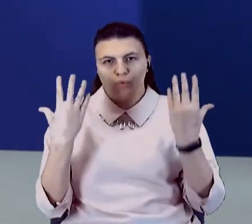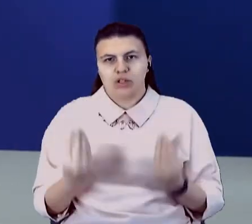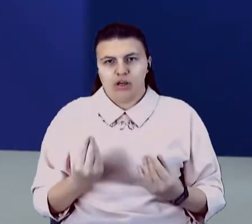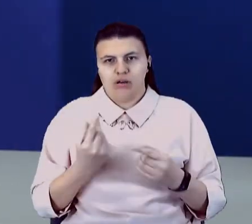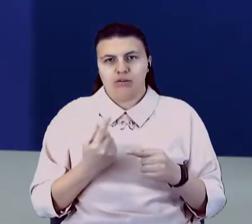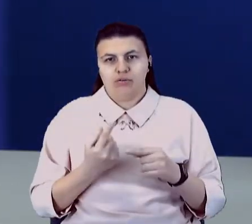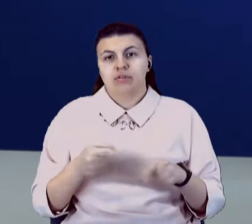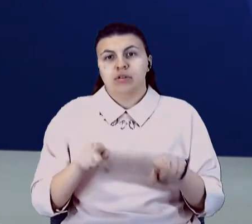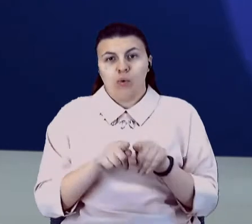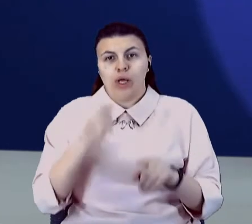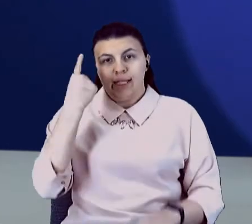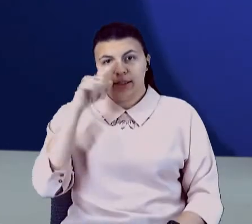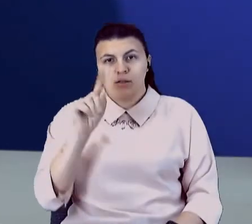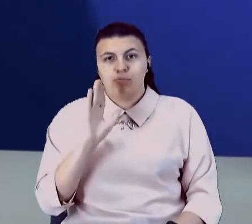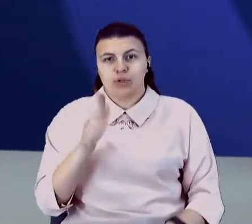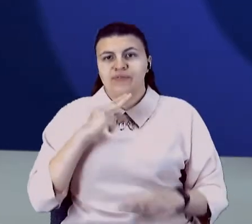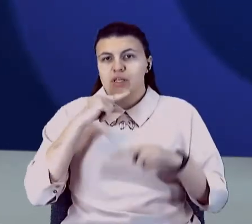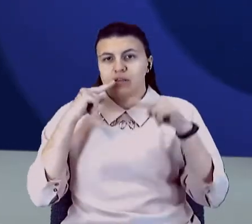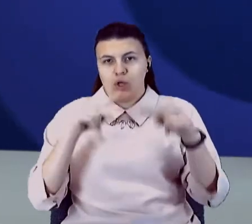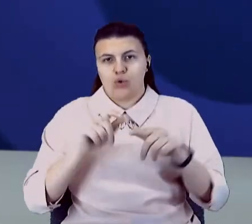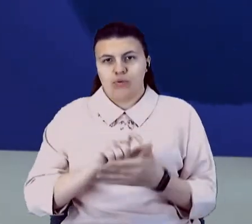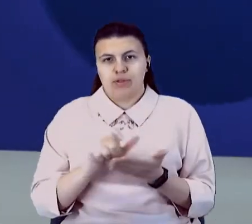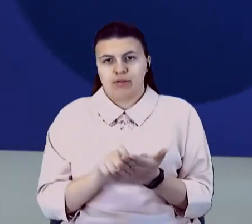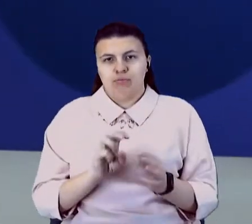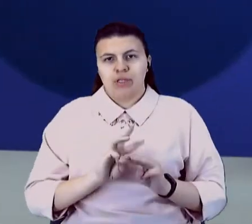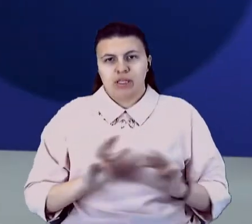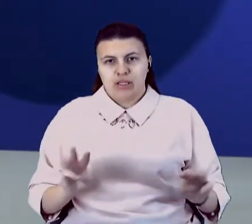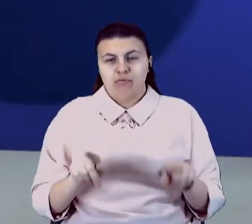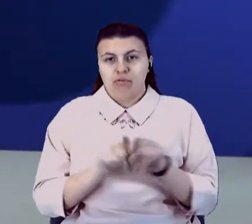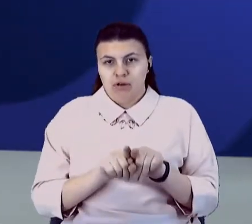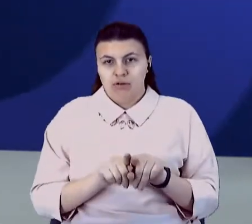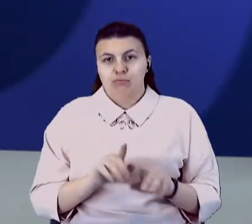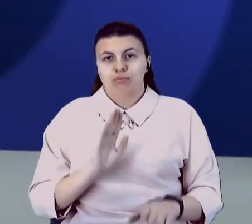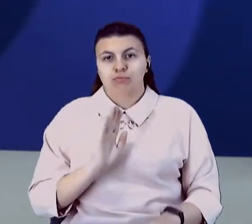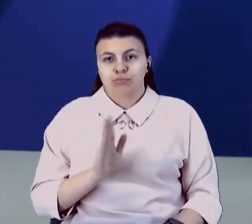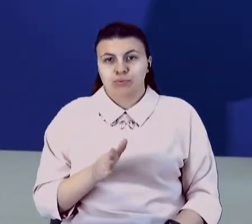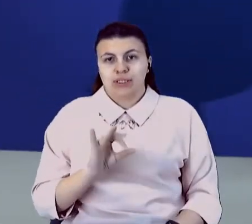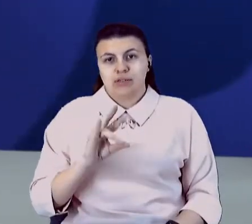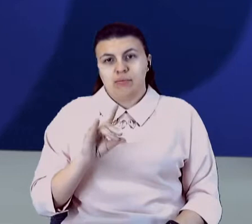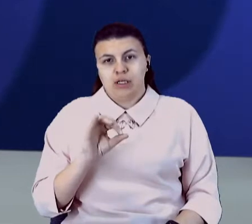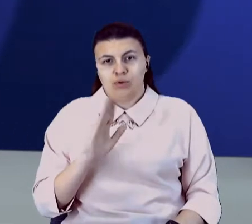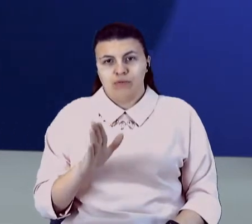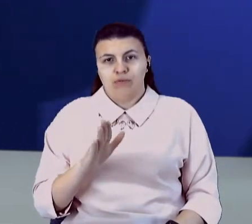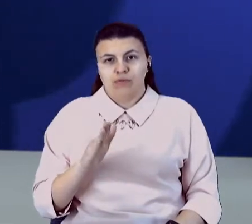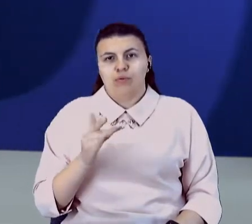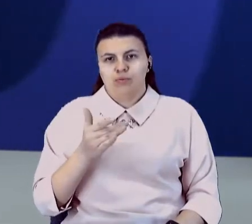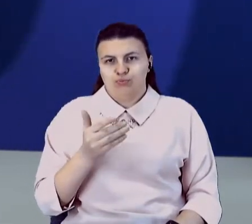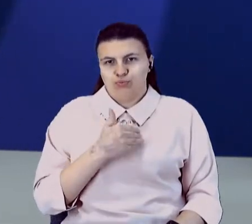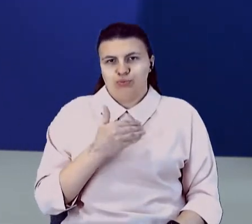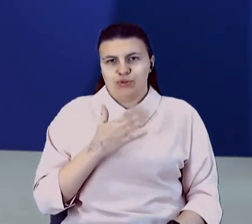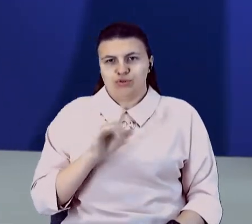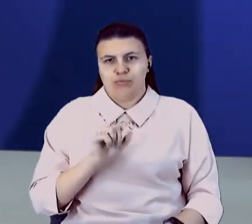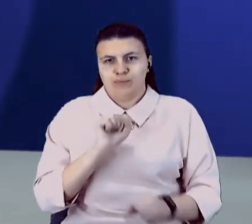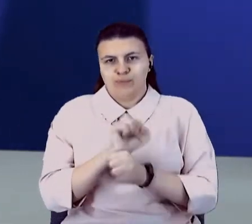такою ініціативою він буде звертатись до Кабінету міністрів. Таким чином Степанов хоче уникнути повної зупинки економіки і